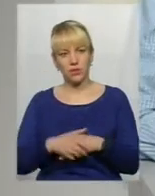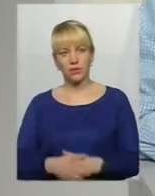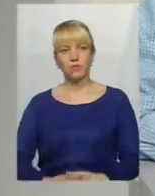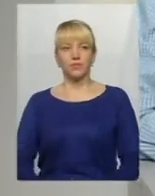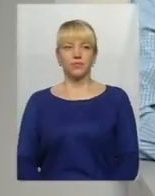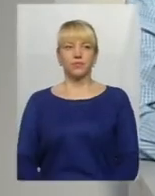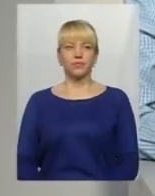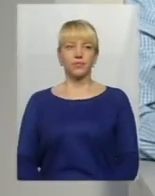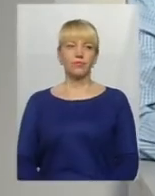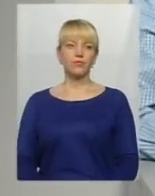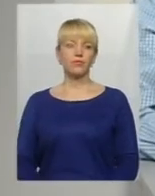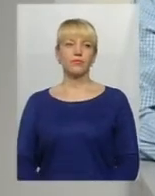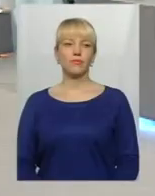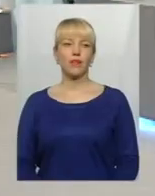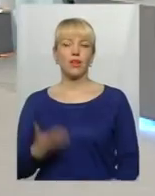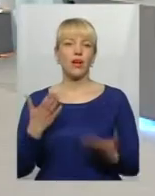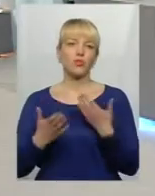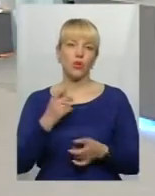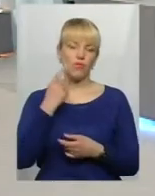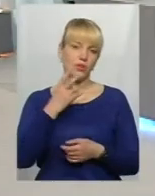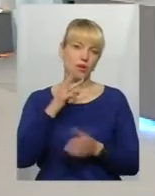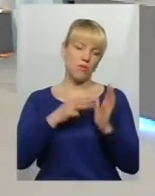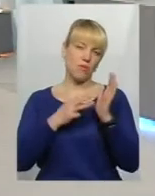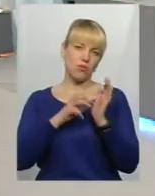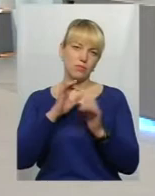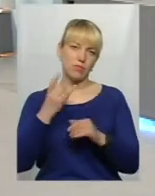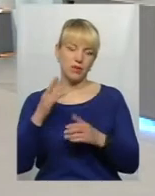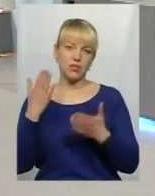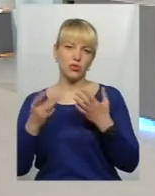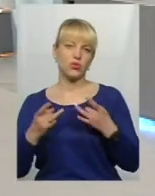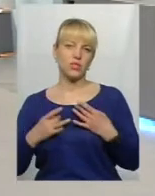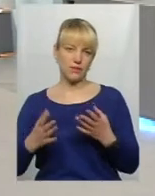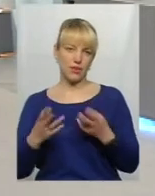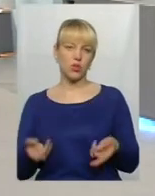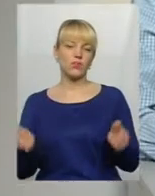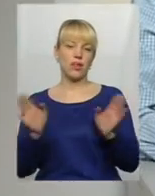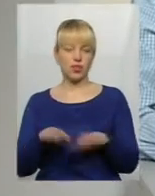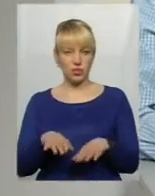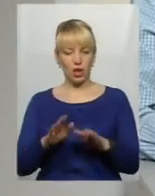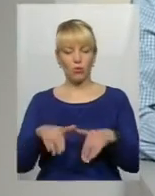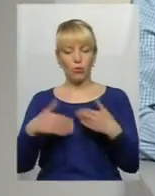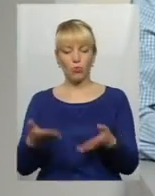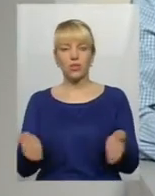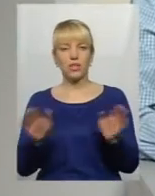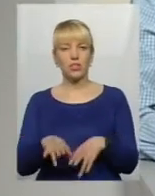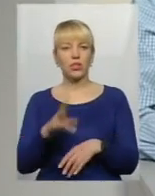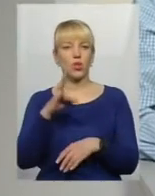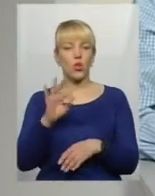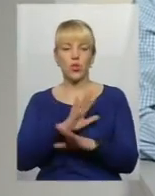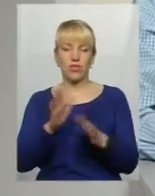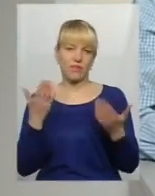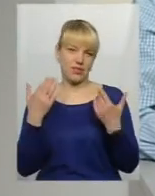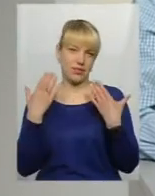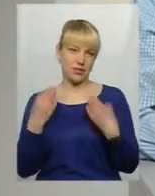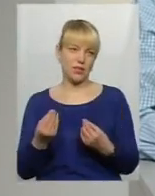про 8 березня, поки де-то не пішли, воно як свято залишається, пропонують залишити, але вже не вихідний день. І назву